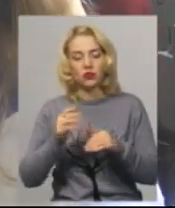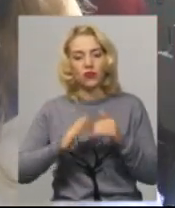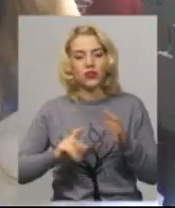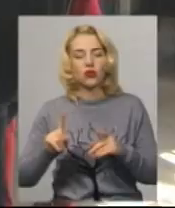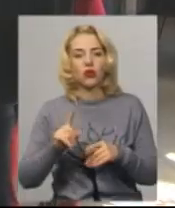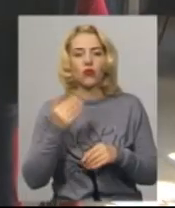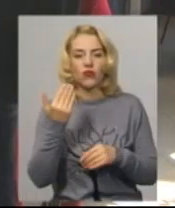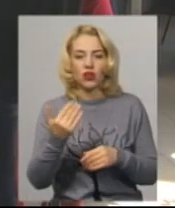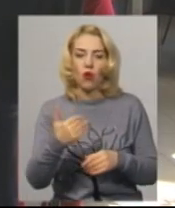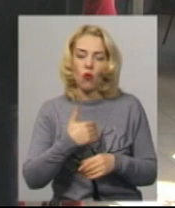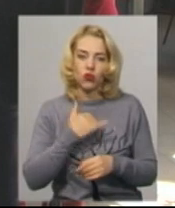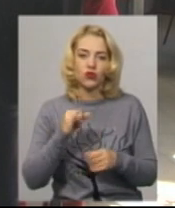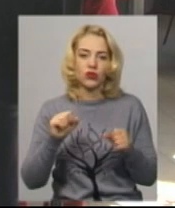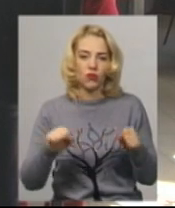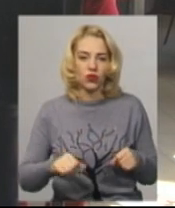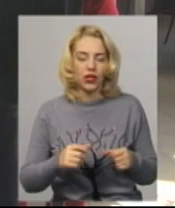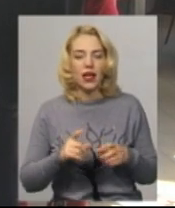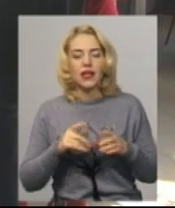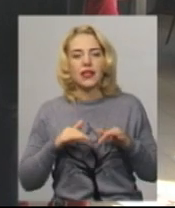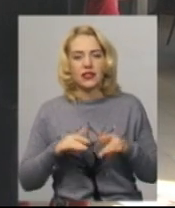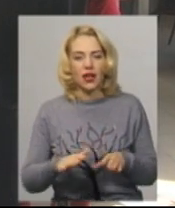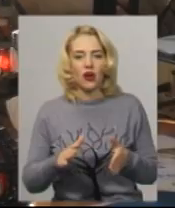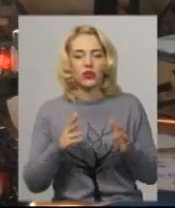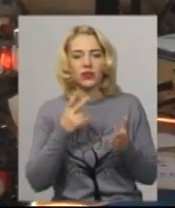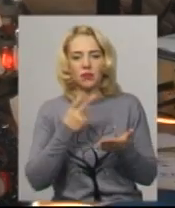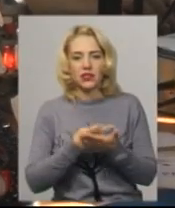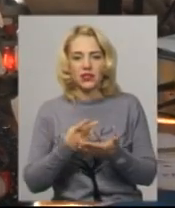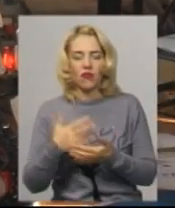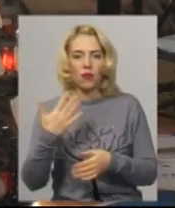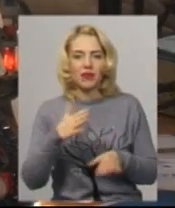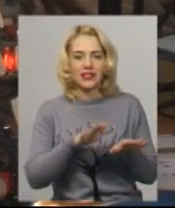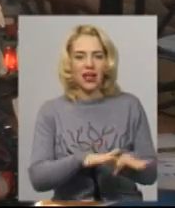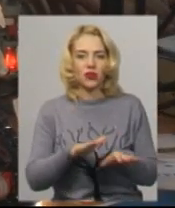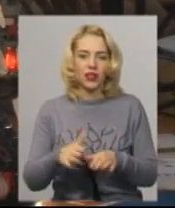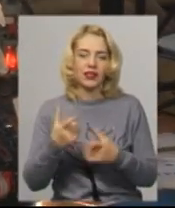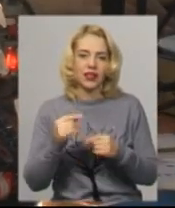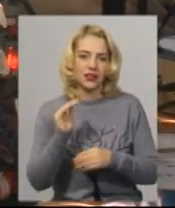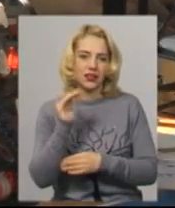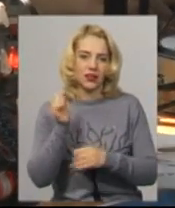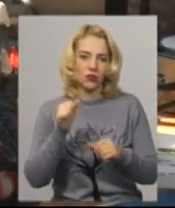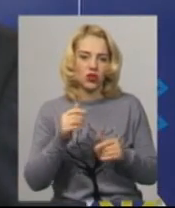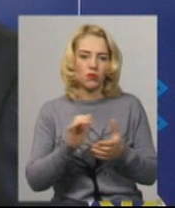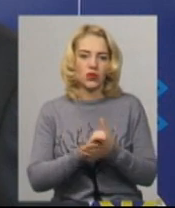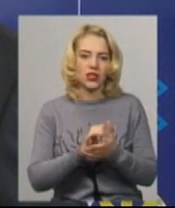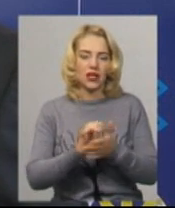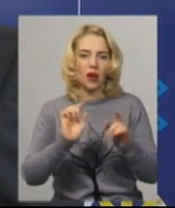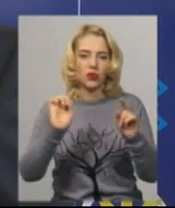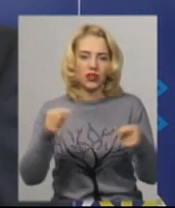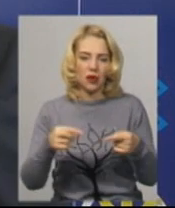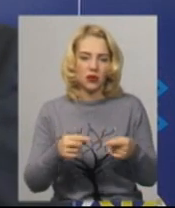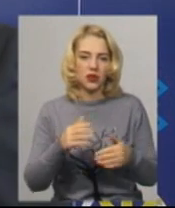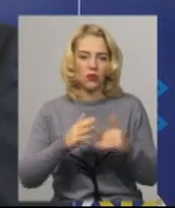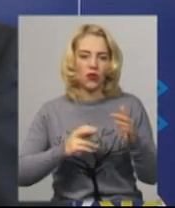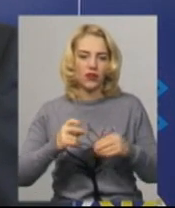хочуть і можуть. На заході представлено 50 локацій, де дитина може познайомитись з затребуваними професіями, каже директор Хмельницького обласного центру